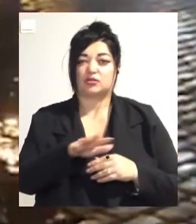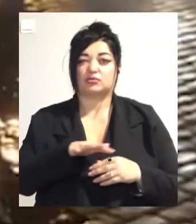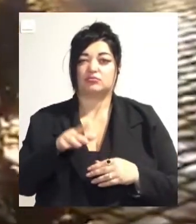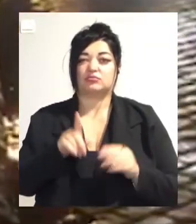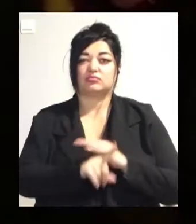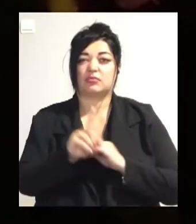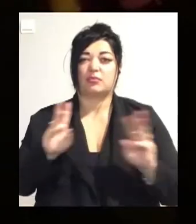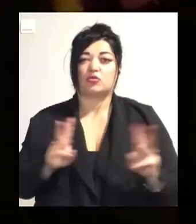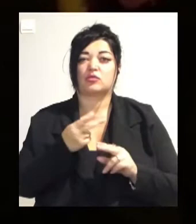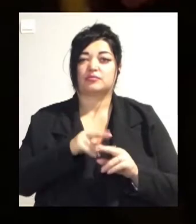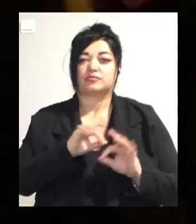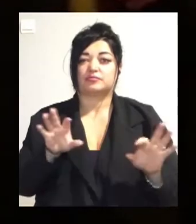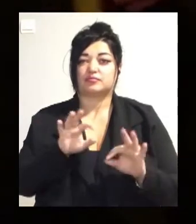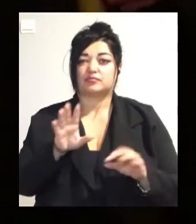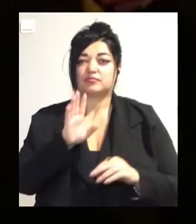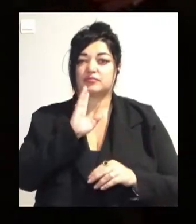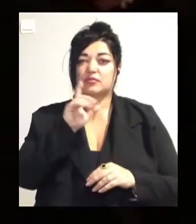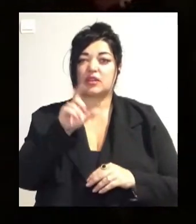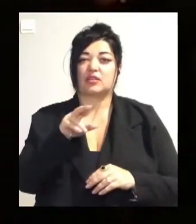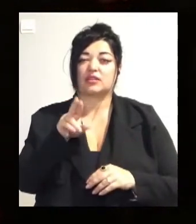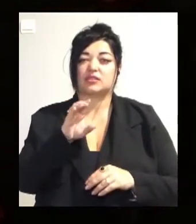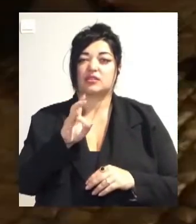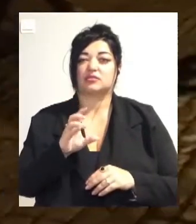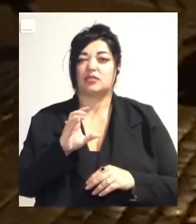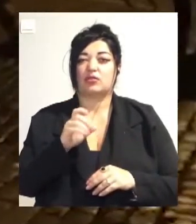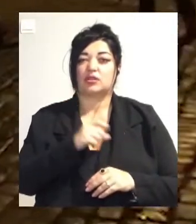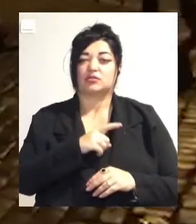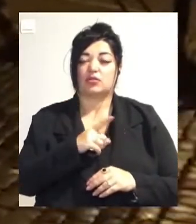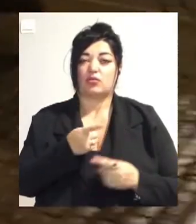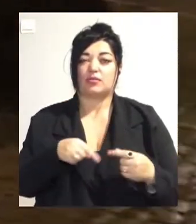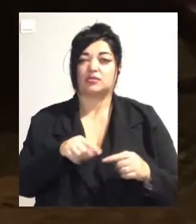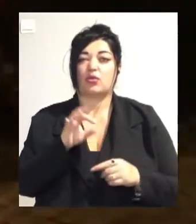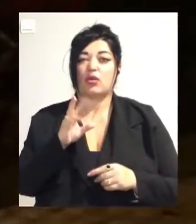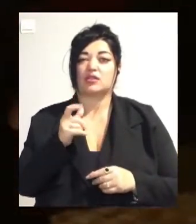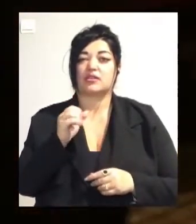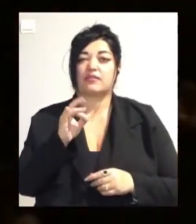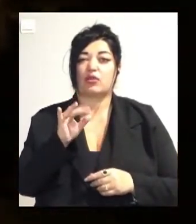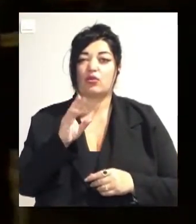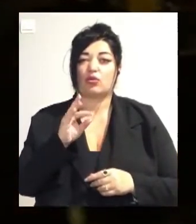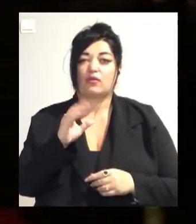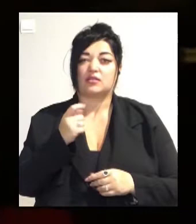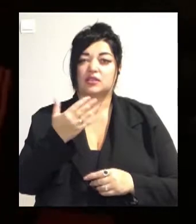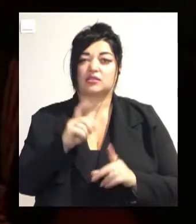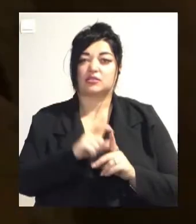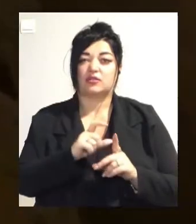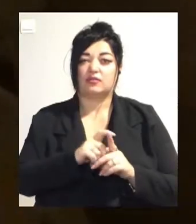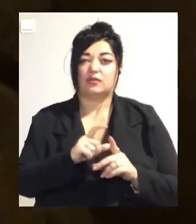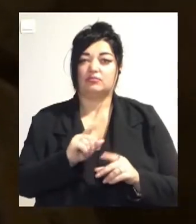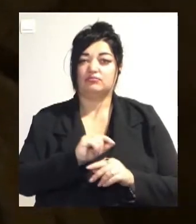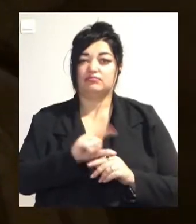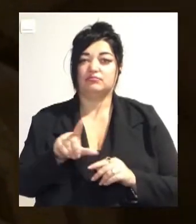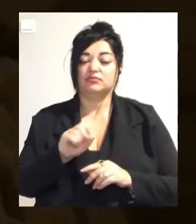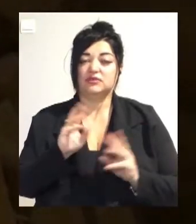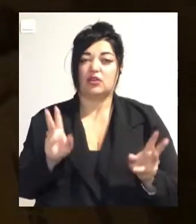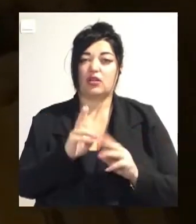гречниця ДСНС України в Деській області Ольга Софронова. За її словами, рятувальники ліквідували загоряння на площі 5 квадратних метрів. З верхніх